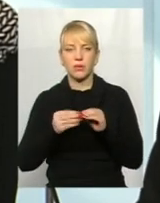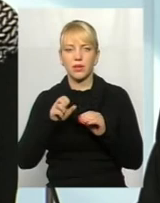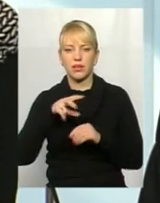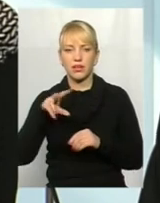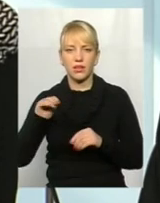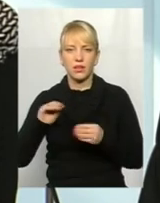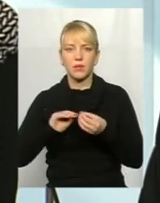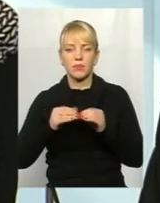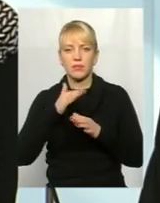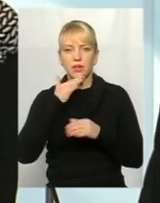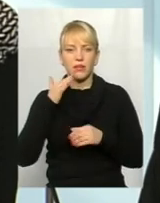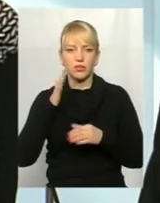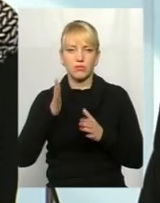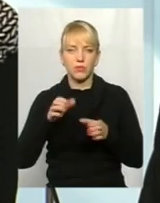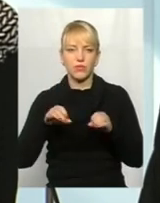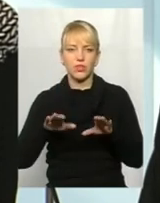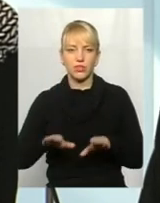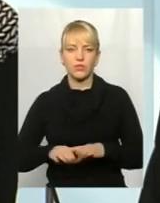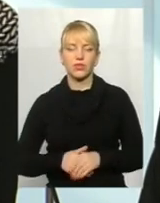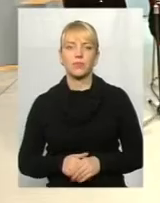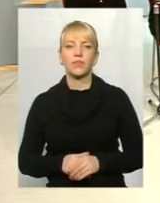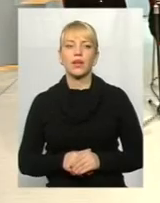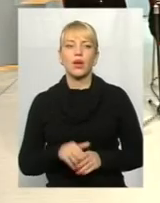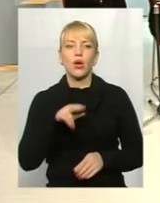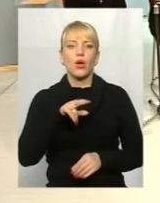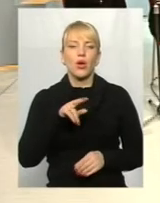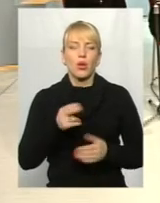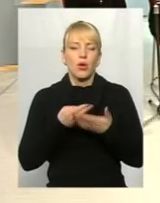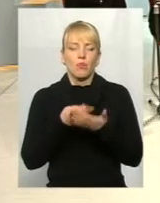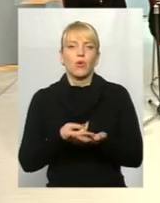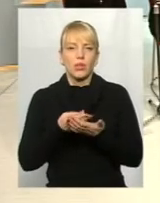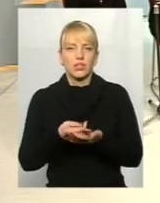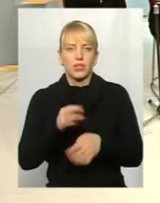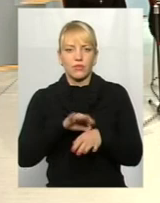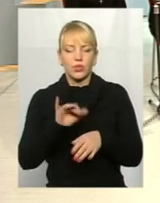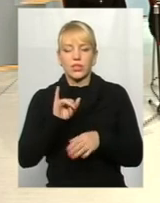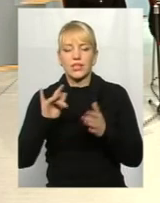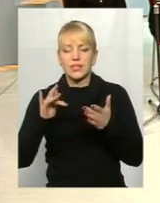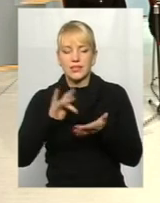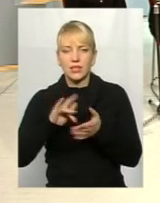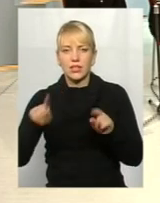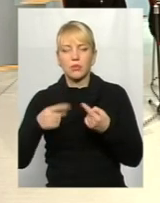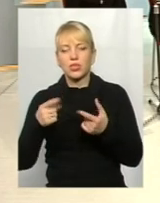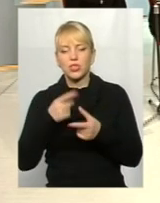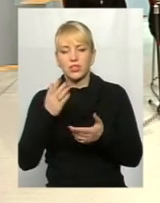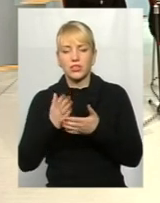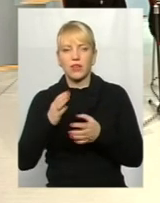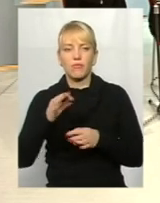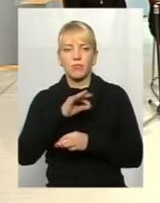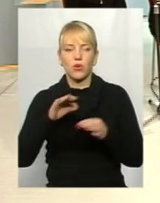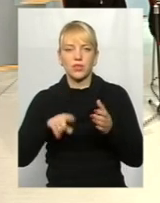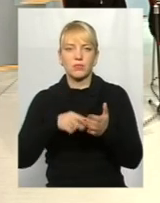але проблем багато, і ми їх будемо вирішувати. Щодо паліативних хворих і центрів реабілітації, чи є в проєкті, в місті